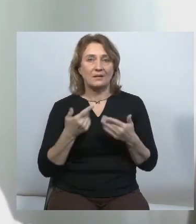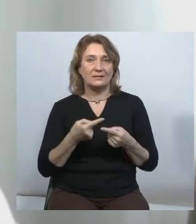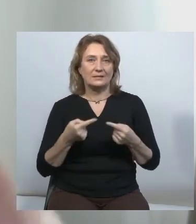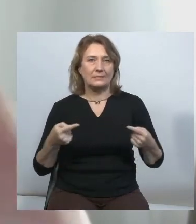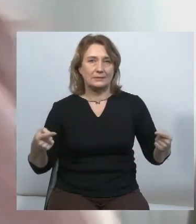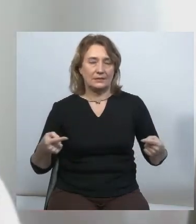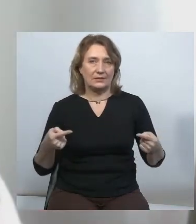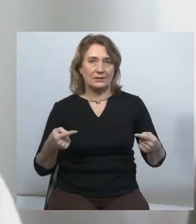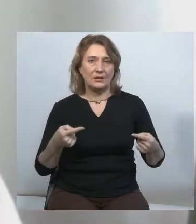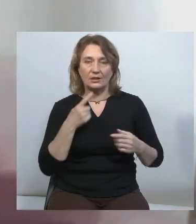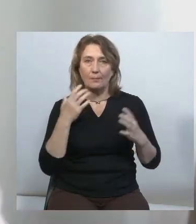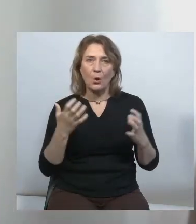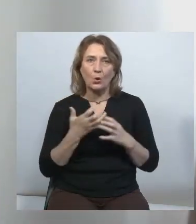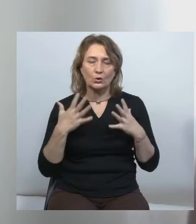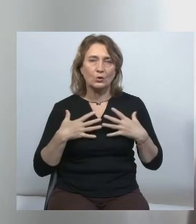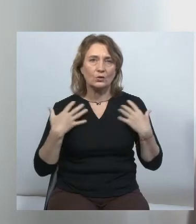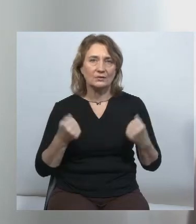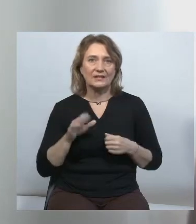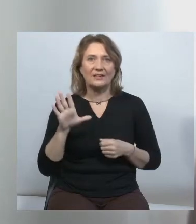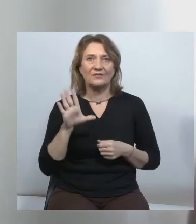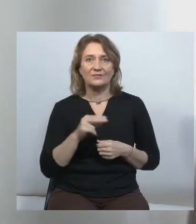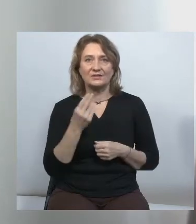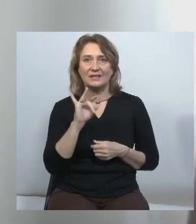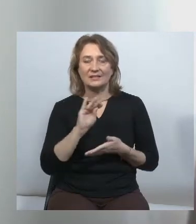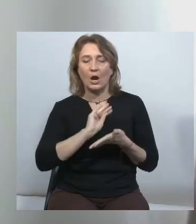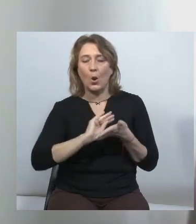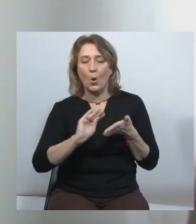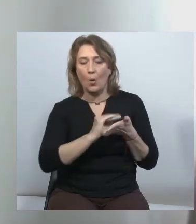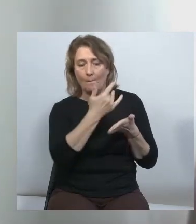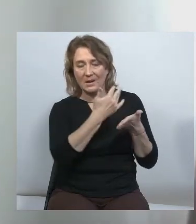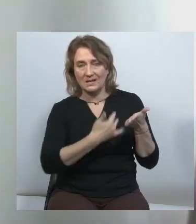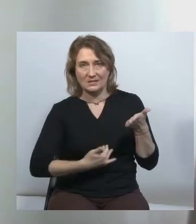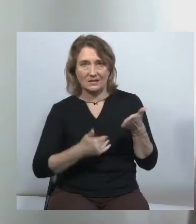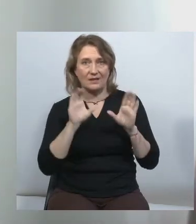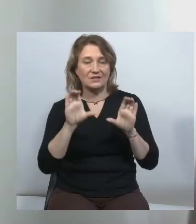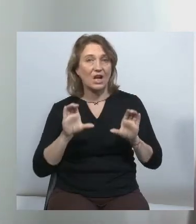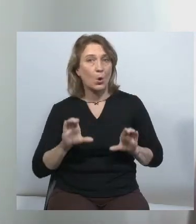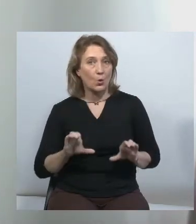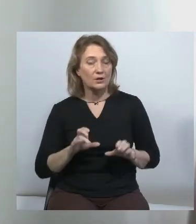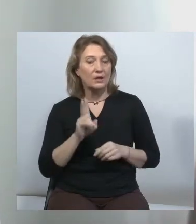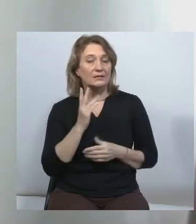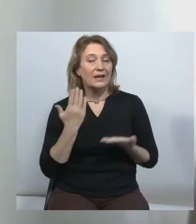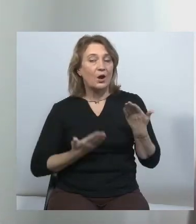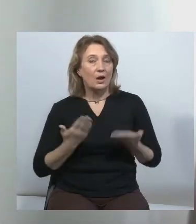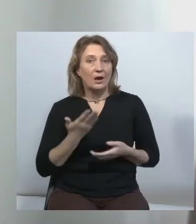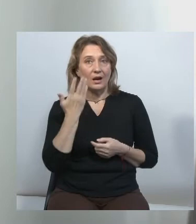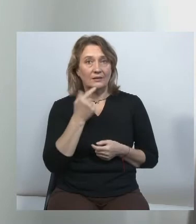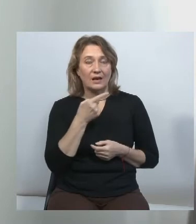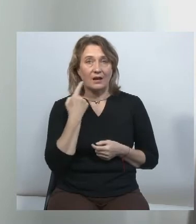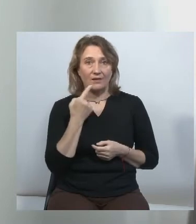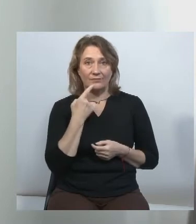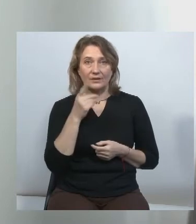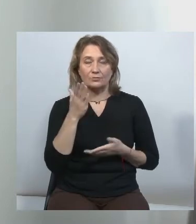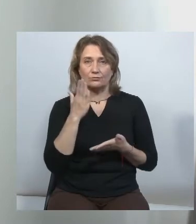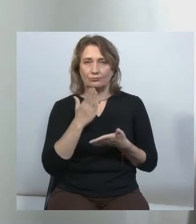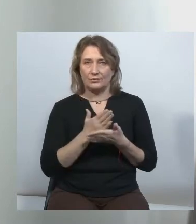злочинам, для охорони здоров'я чи мораль. Все це описано в цьому законі. Коли хтось говорить, що там є драконівські